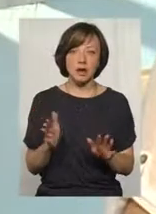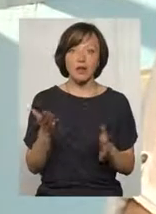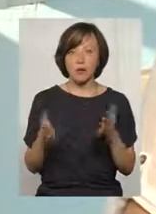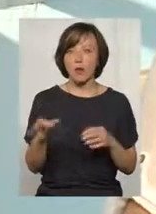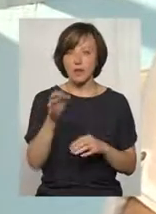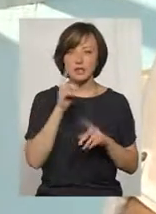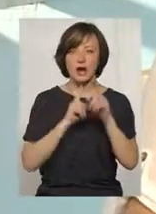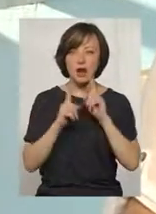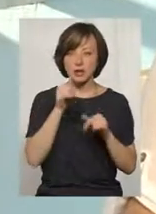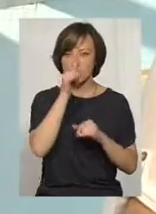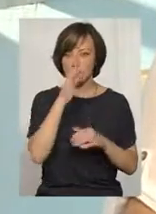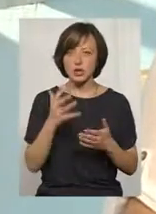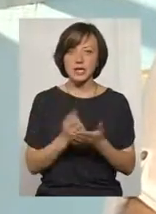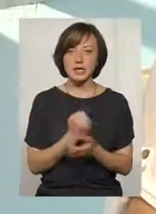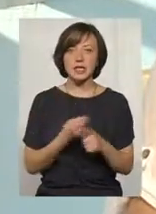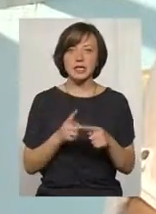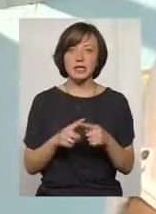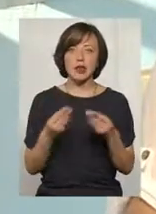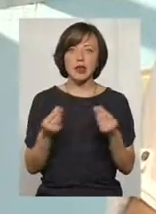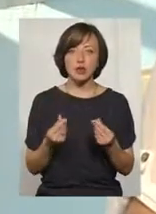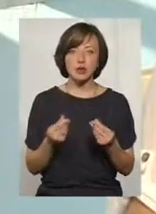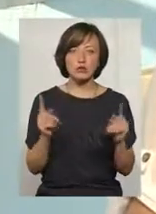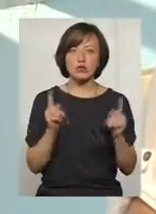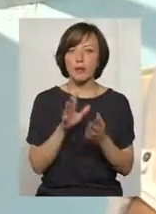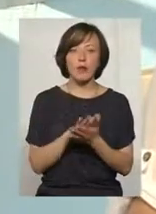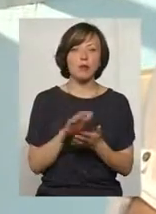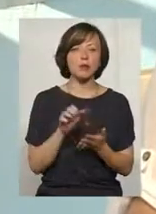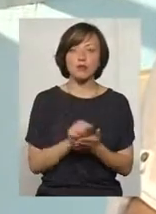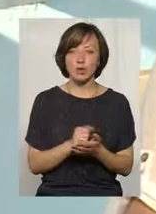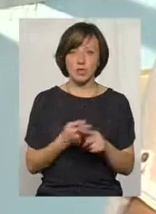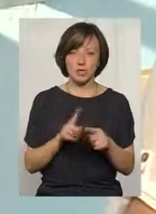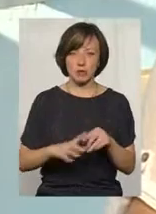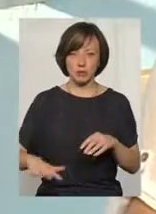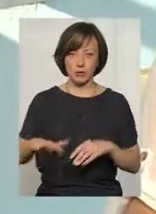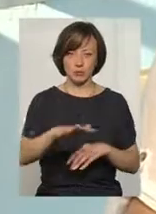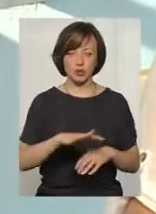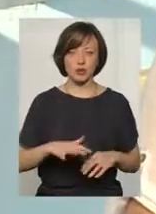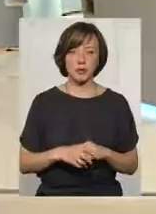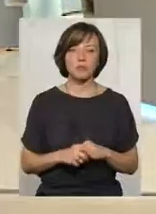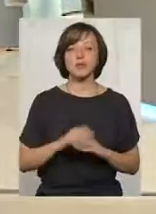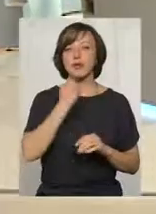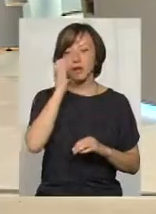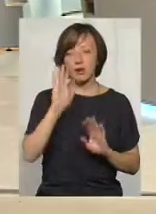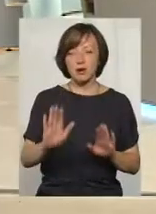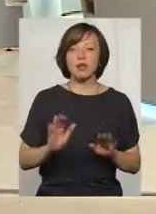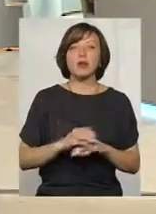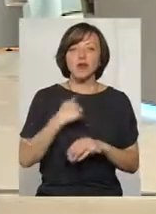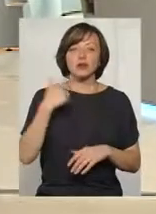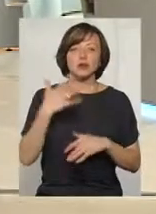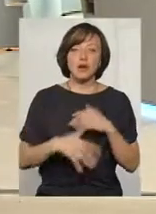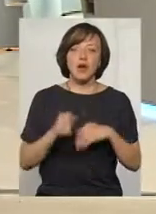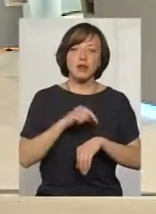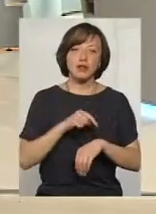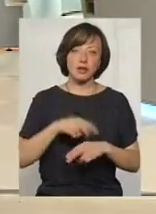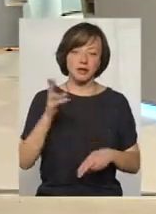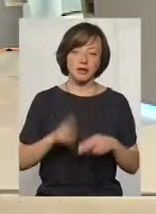обласна рада не може знайти ці кошти, щоб, вибачте, не спотворювати це приміщення? Дякую, зрозумів, але